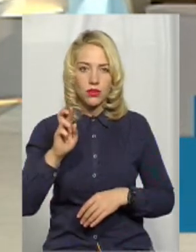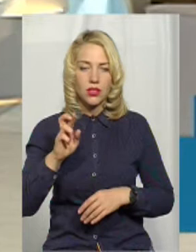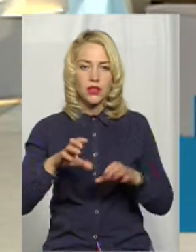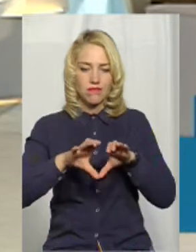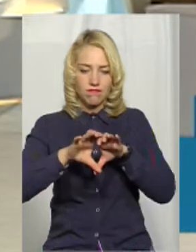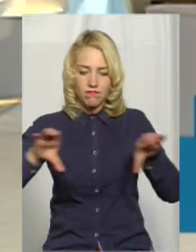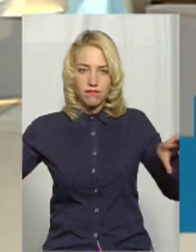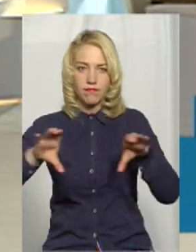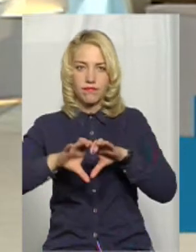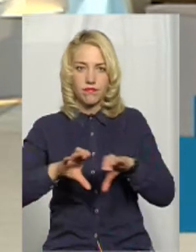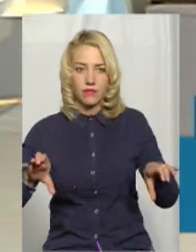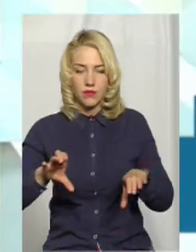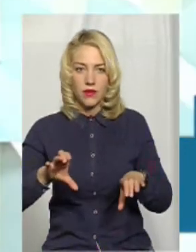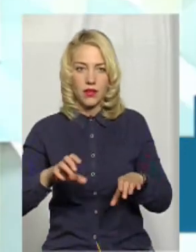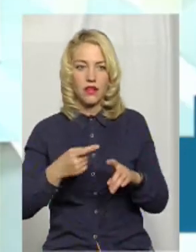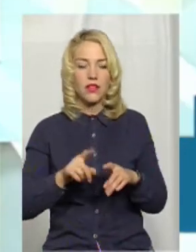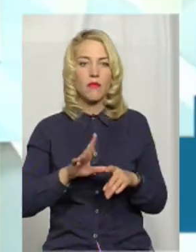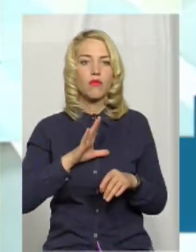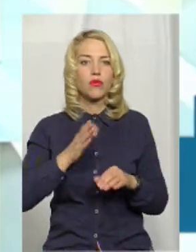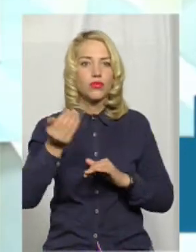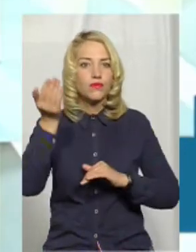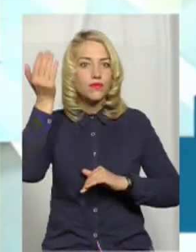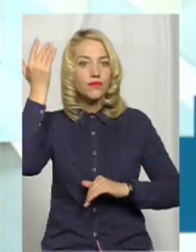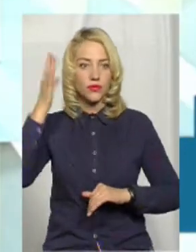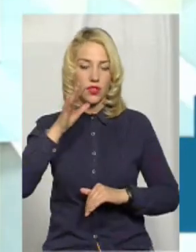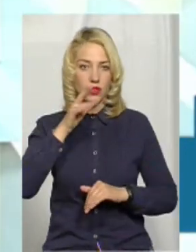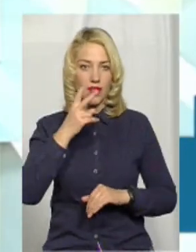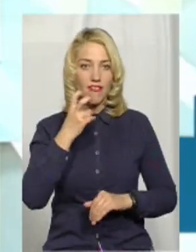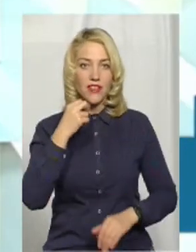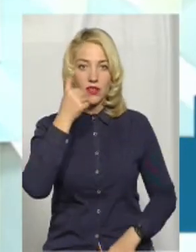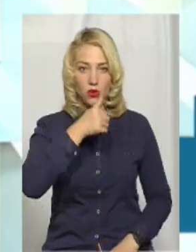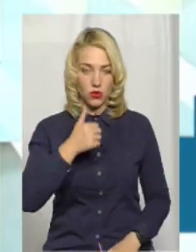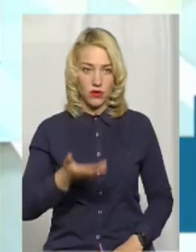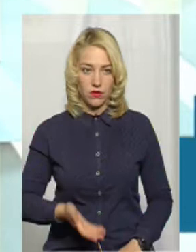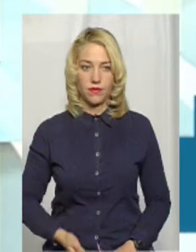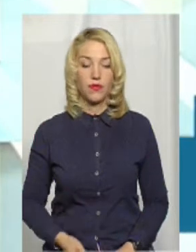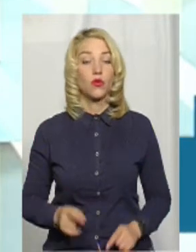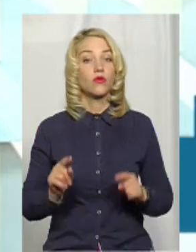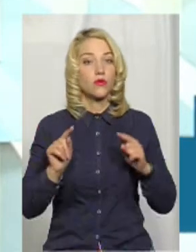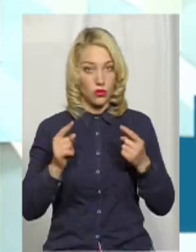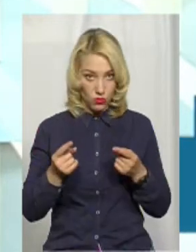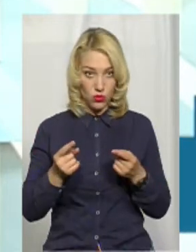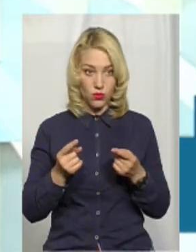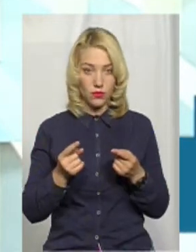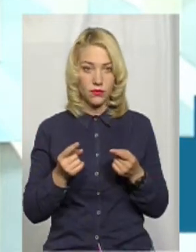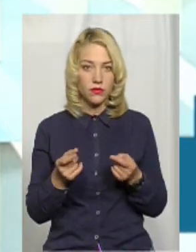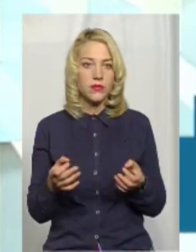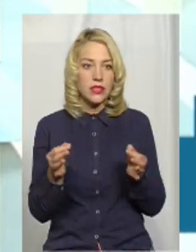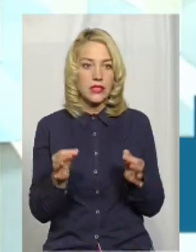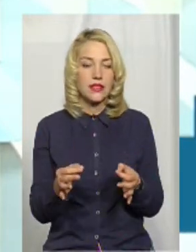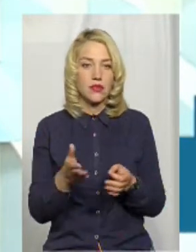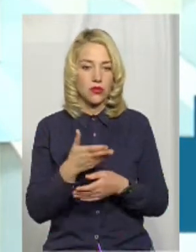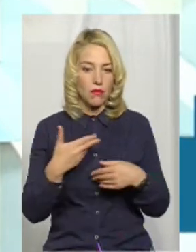стояли, ну, можливо, ще з того часу, двохсотлітньої давності. Тому, звісно ж, ми